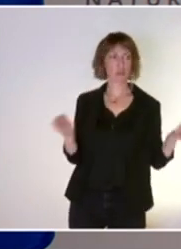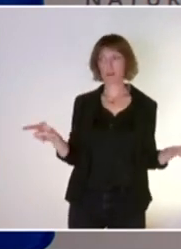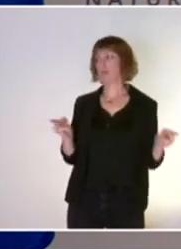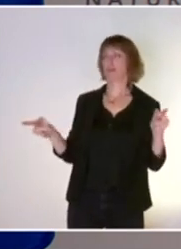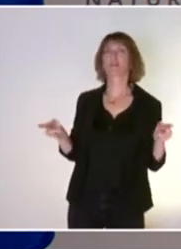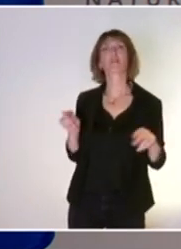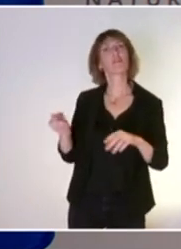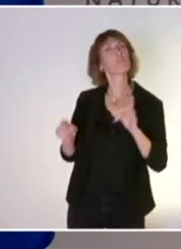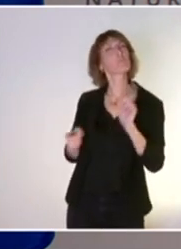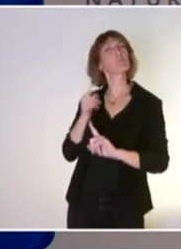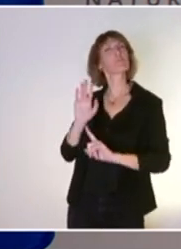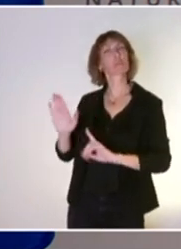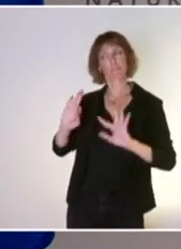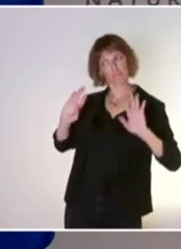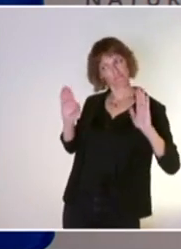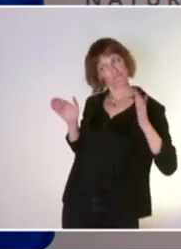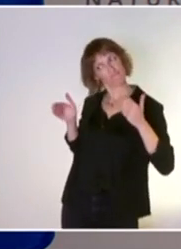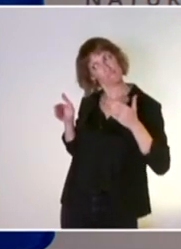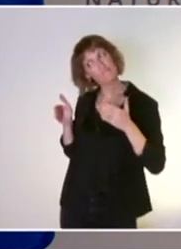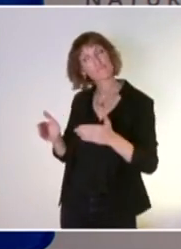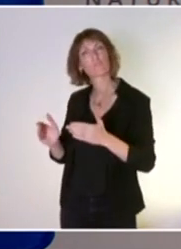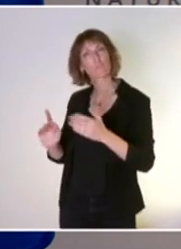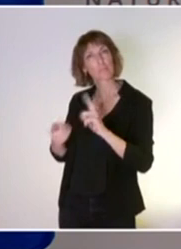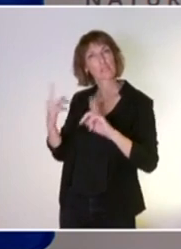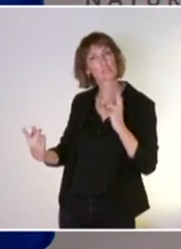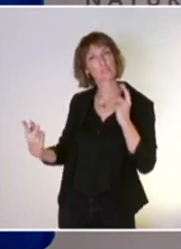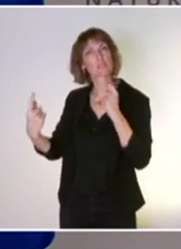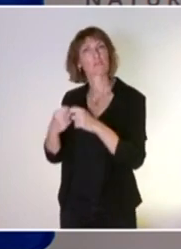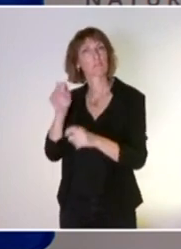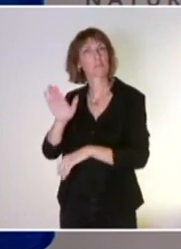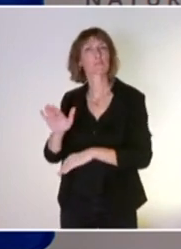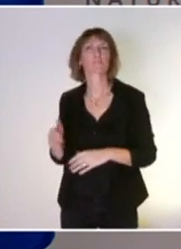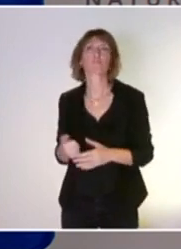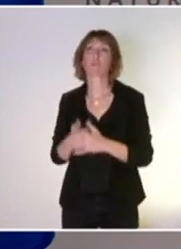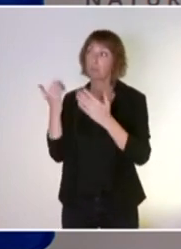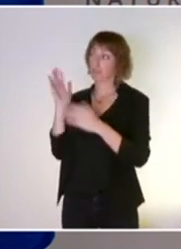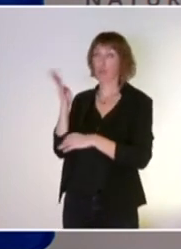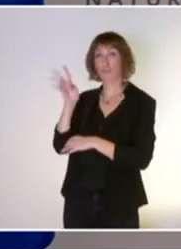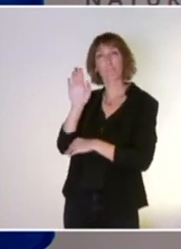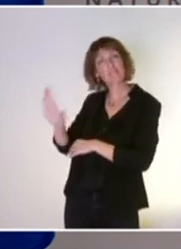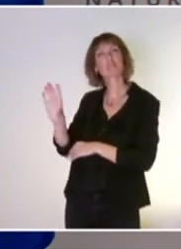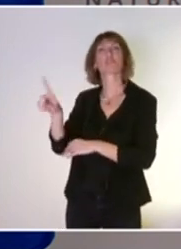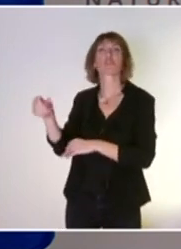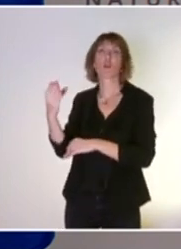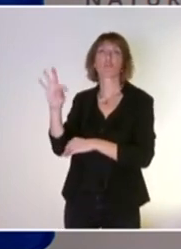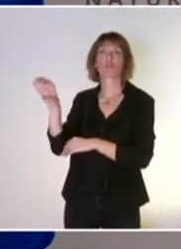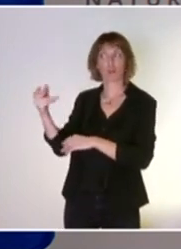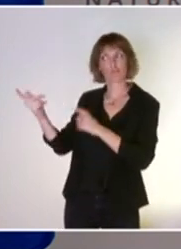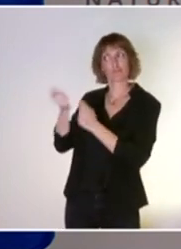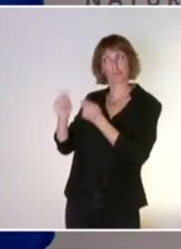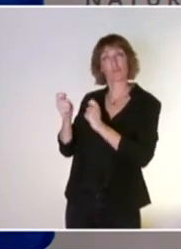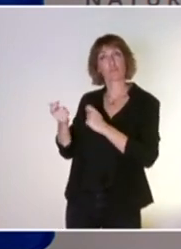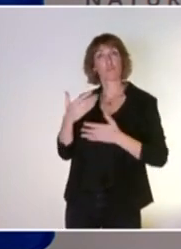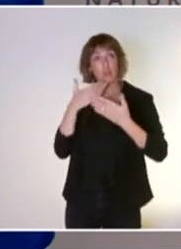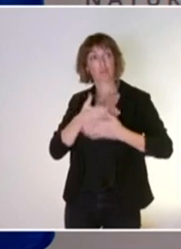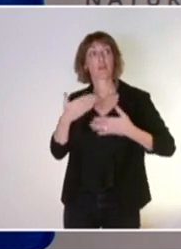tout à fait particuliers que l'on traite d'ailleurs vraiment dans leur spécificité dans le cadre de cette conférence dédiée aux Outre-mer. Et j'aurai le plaisir de vous